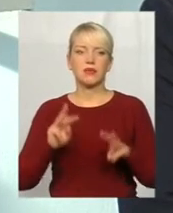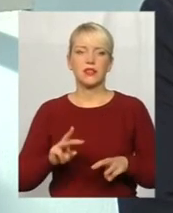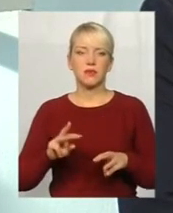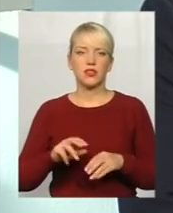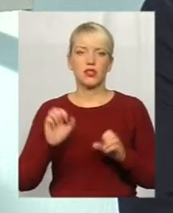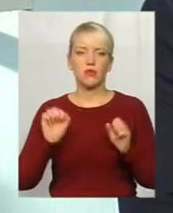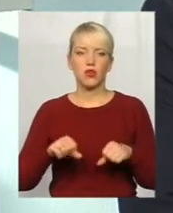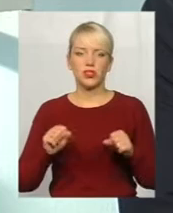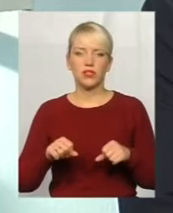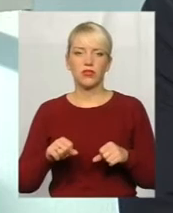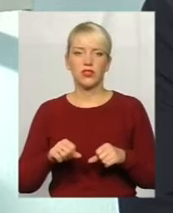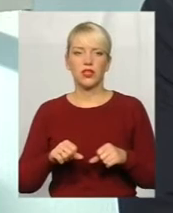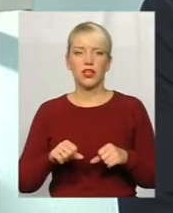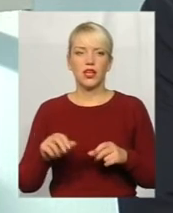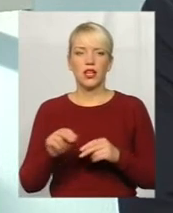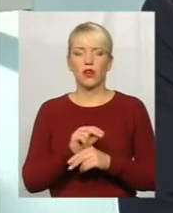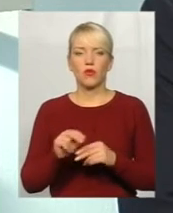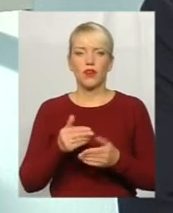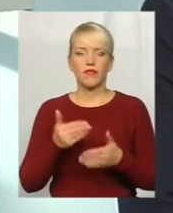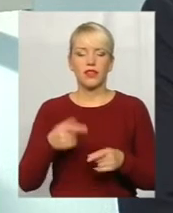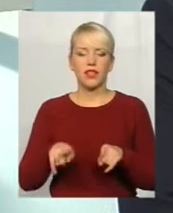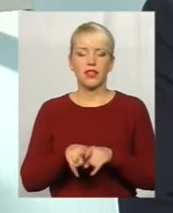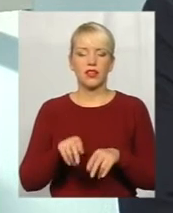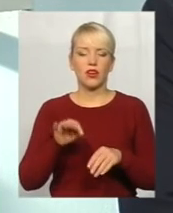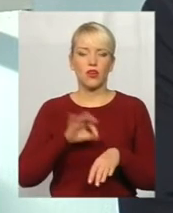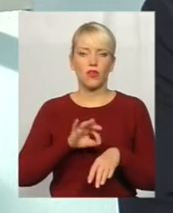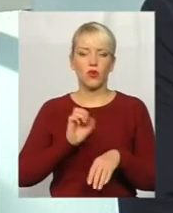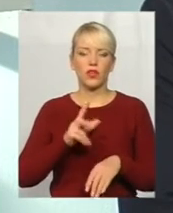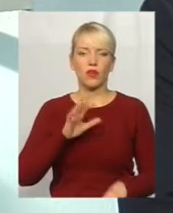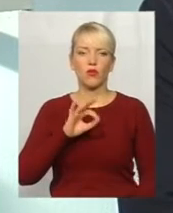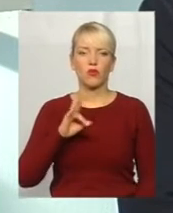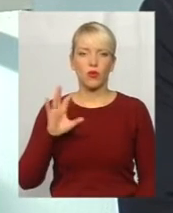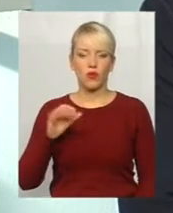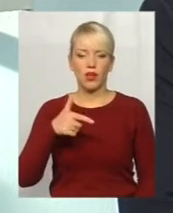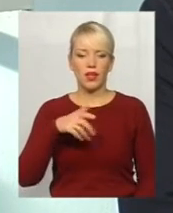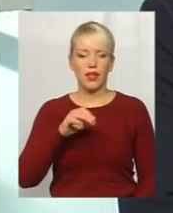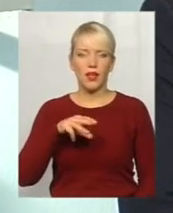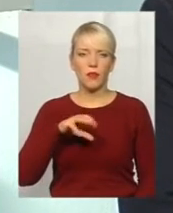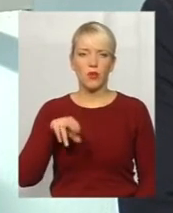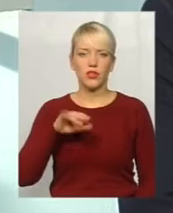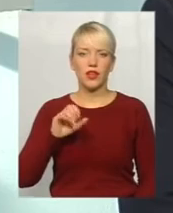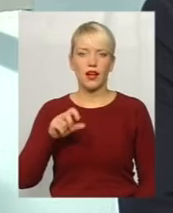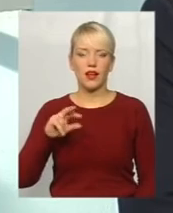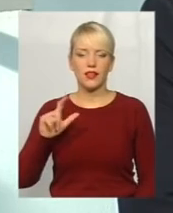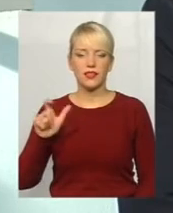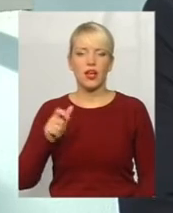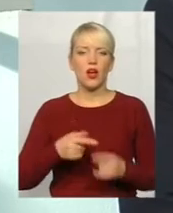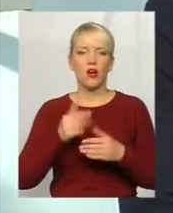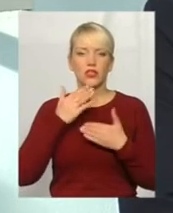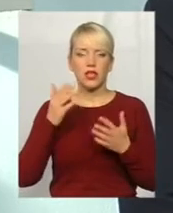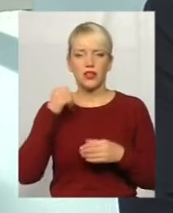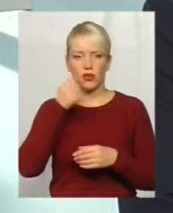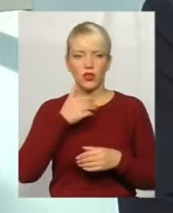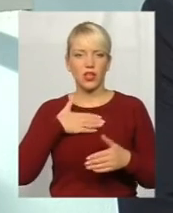можливість лікування від таких фороб, як онко, гемодіаліз і так далі. Останні роки держава досить активно